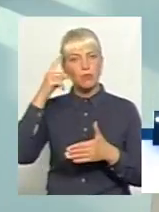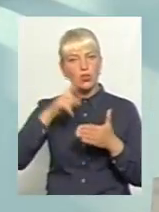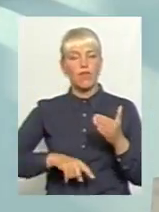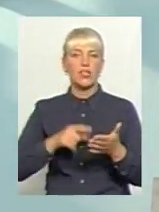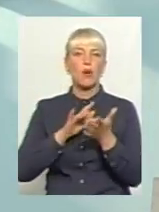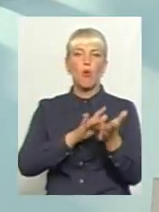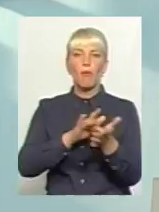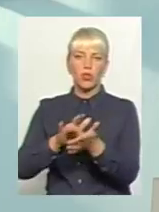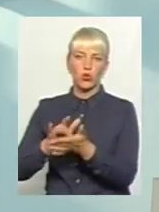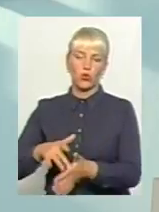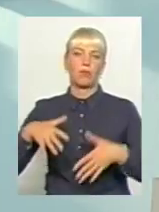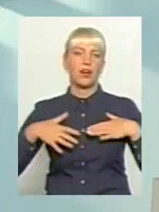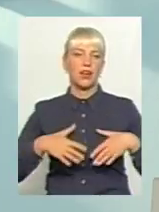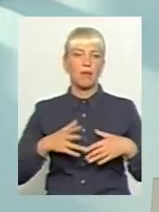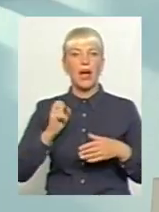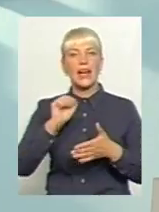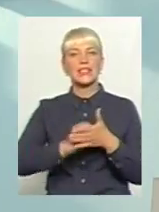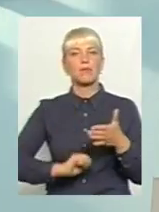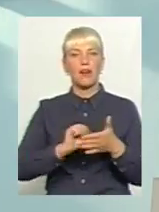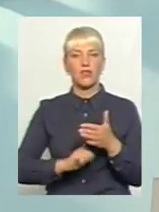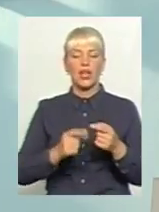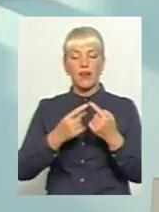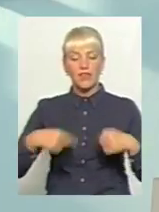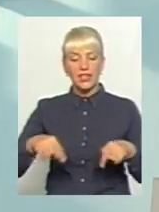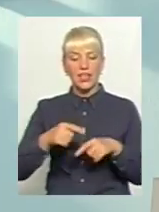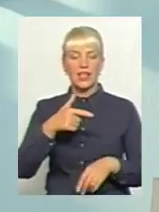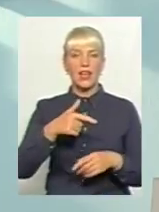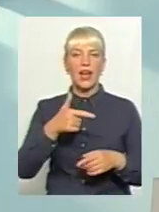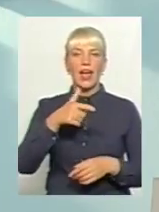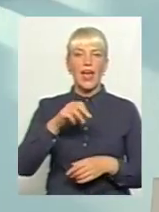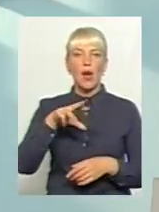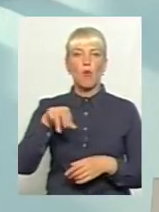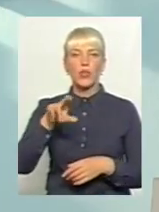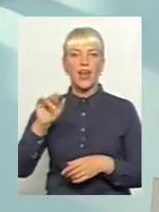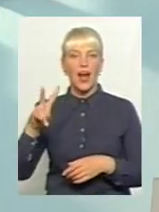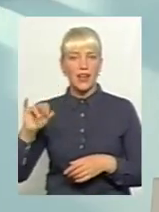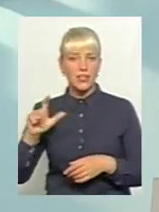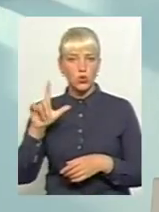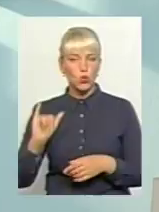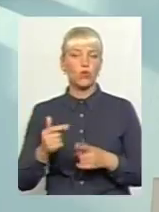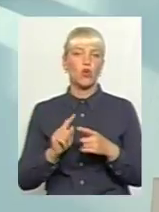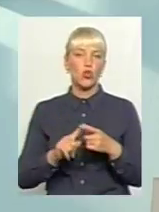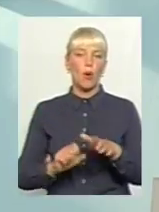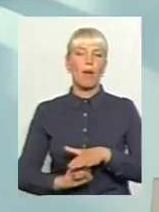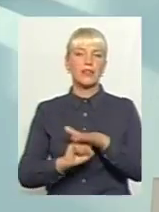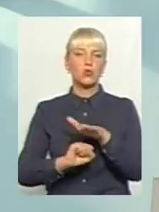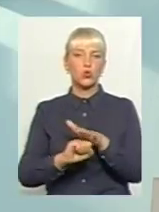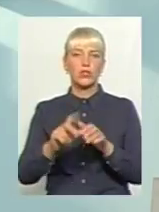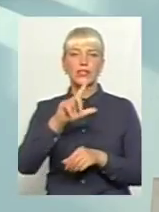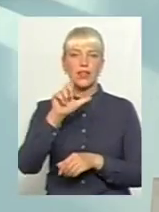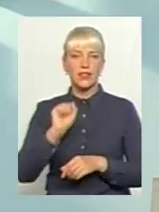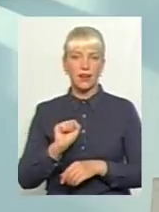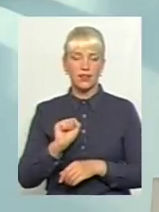Ось, а з приводу відділення гемодіалізу, то все таки воно в нас базується на